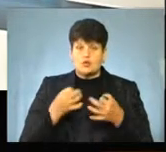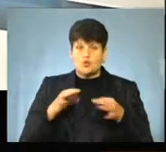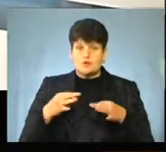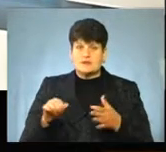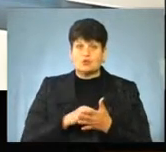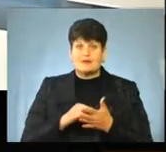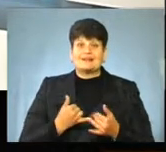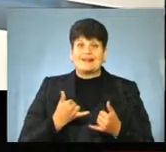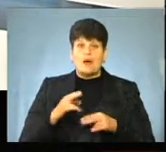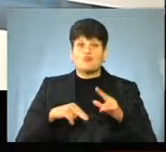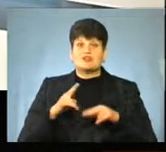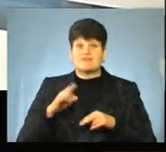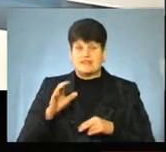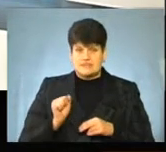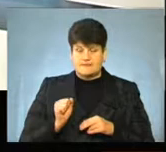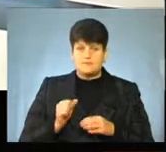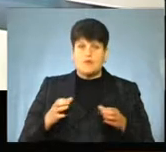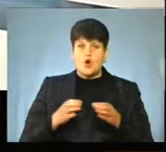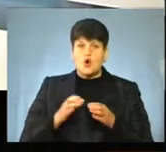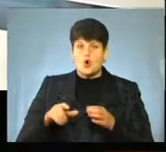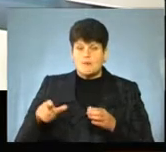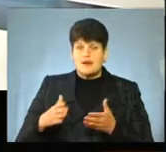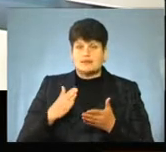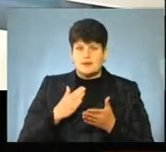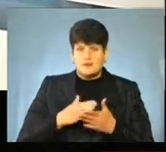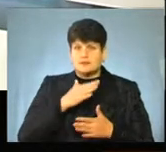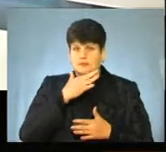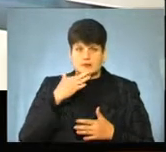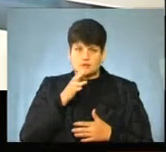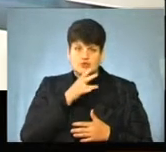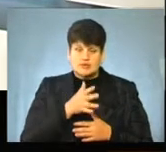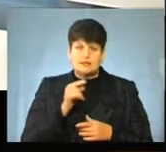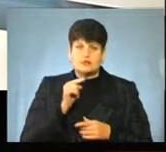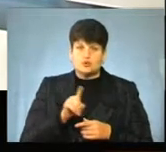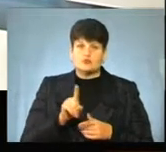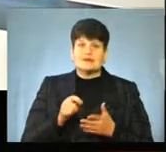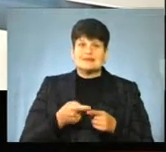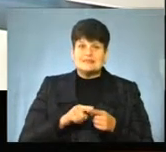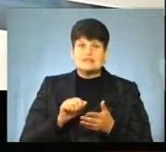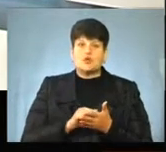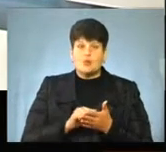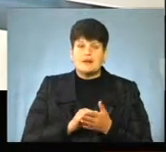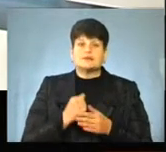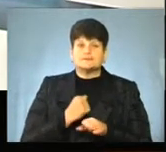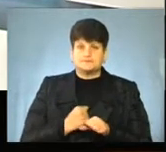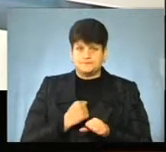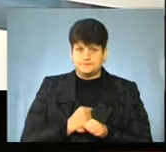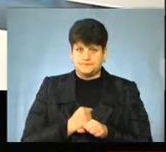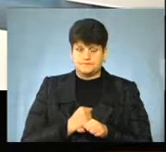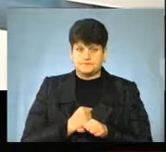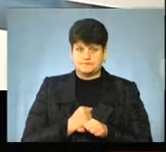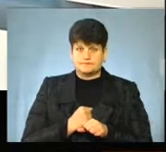документів для будівництва. Хоча громади мали достатньо часу для того, щоб ці документи виготовити,